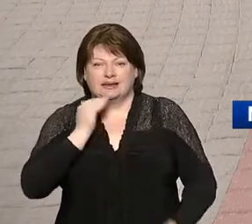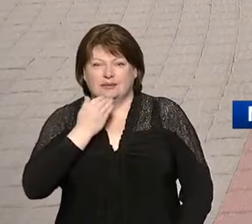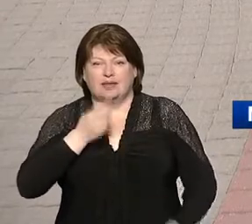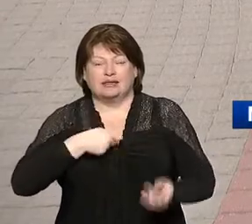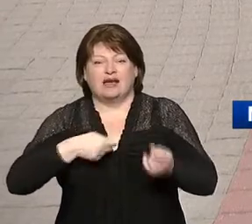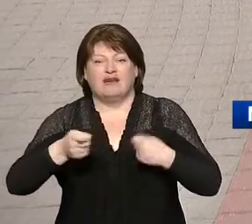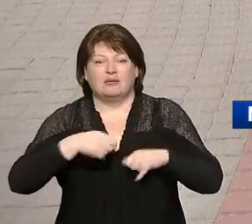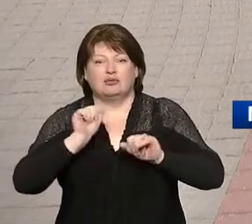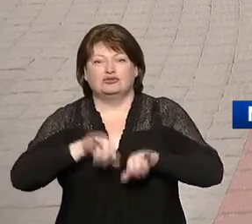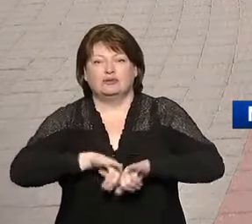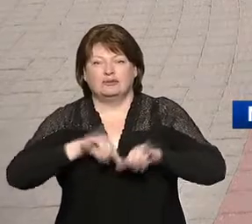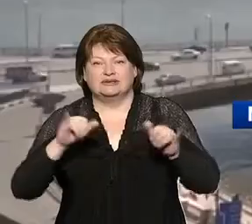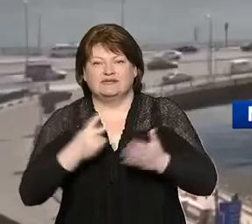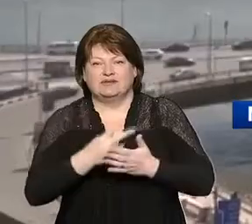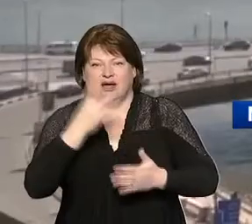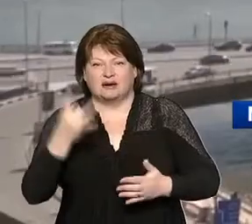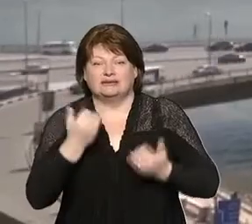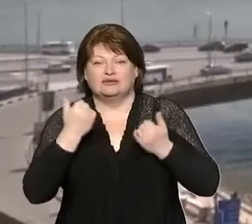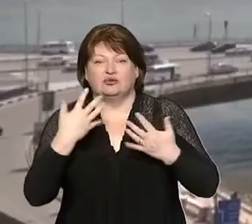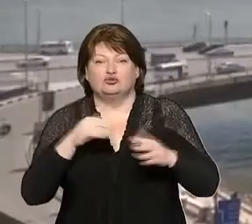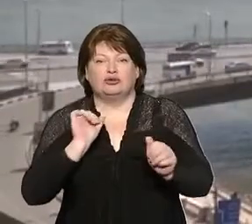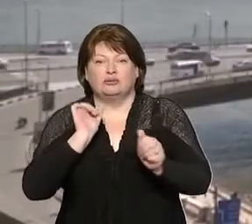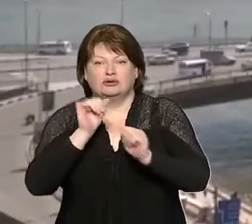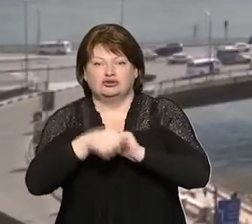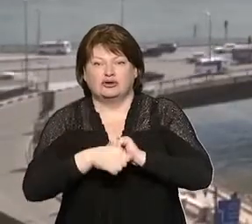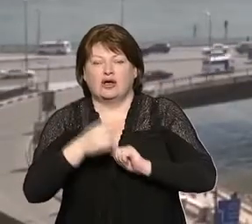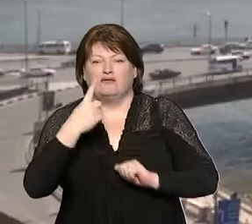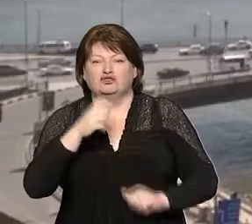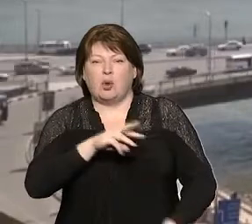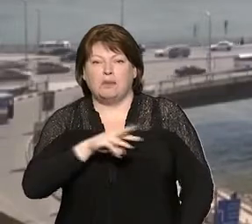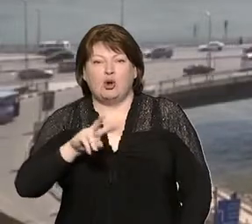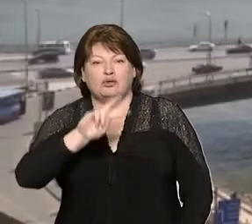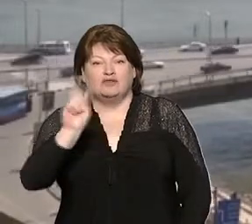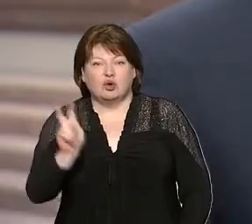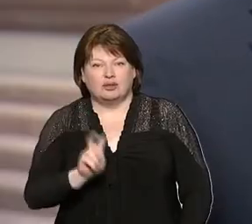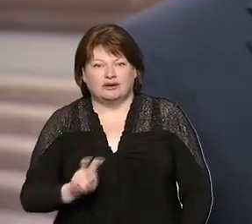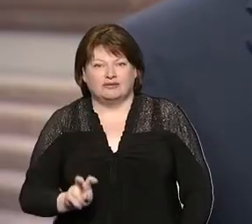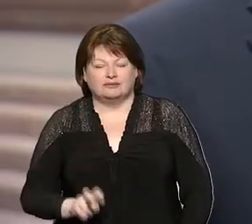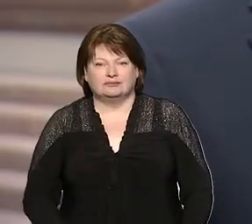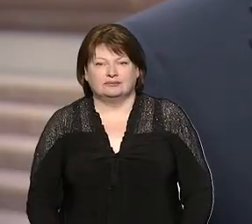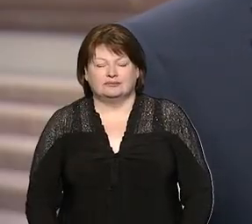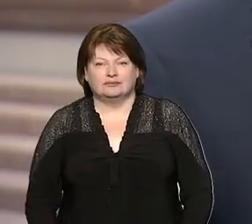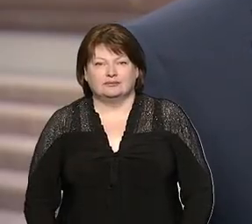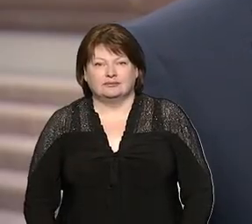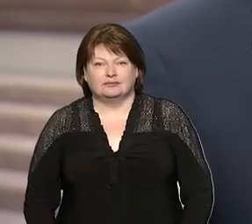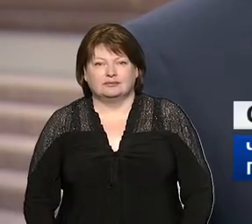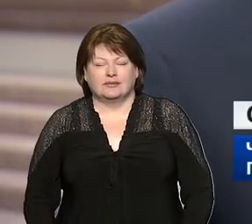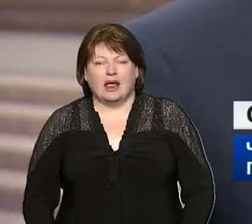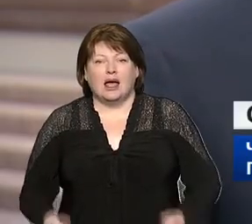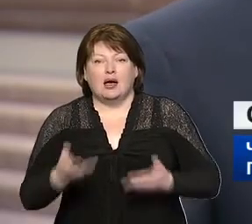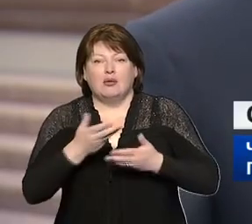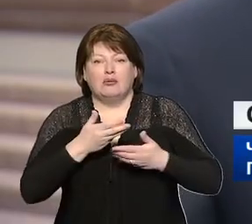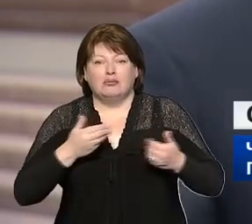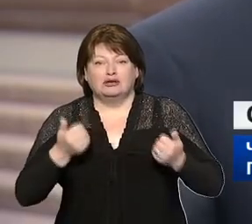может вырасти как минимум вдвое. Сегодня он уже перешагнул отметку в 100 миллионов долларов. Мы в стадии